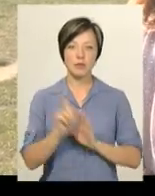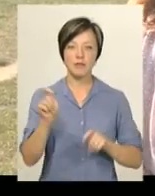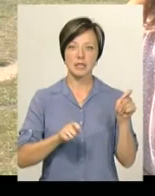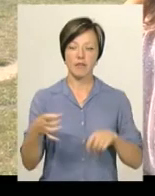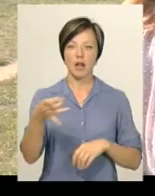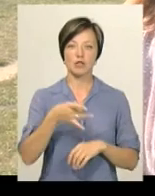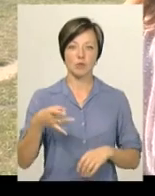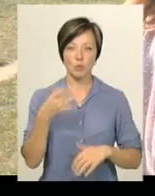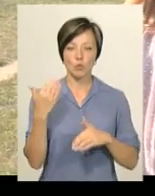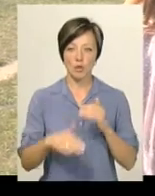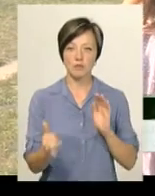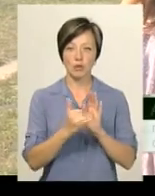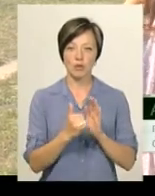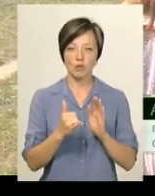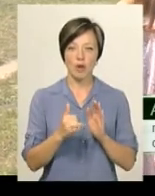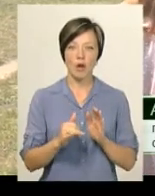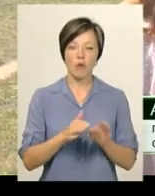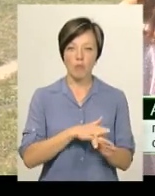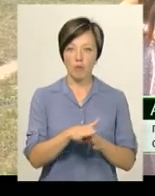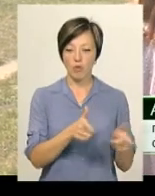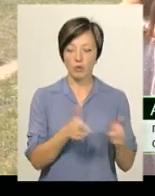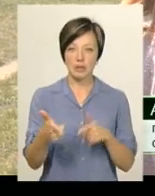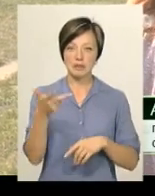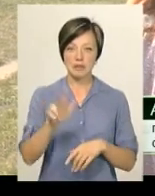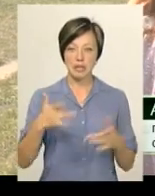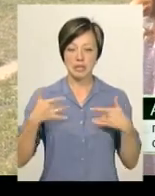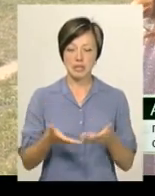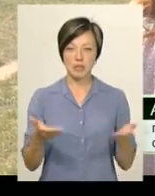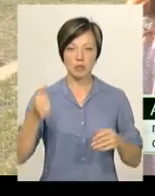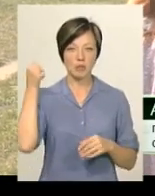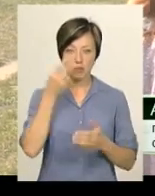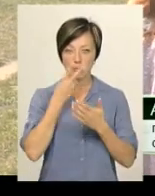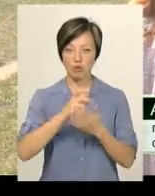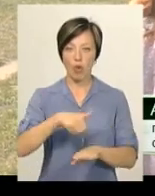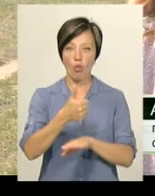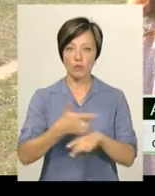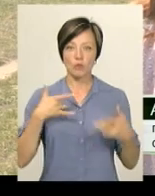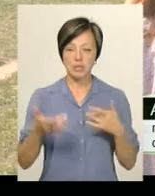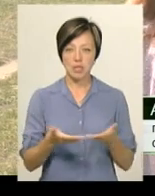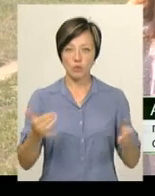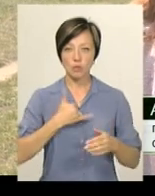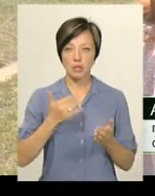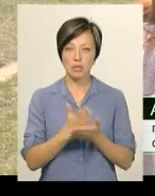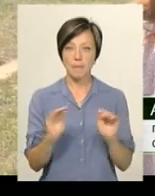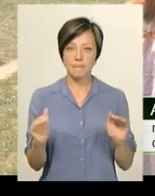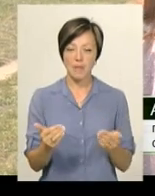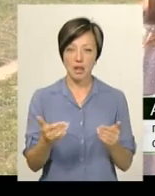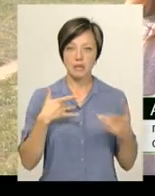«Республіка». Вже встановили повністю бойова готовність три сцени. Позаду нас ми можемо бачити головну сцену, також у нас є мала сцена. І підготували